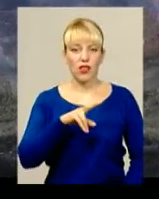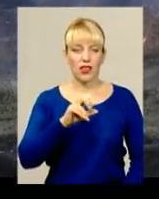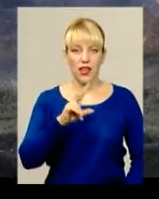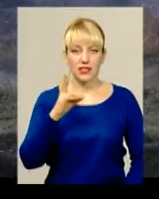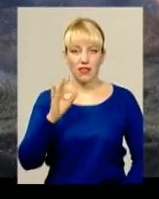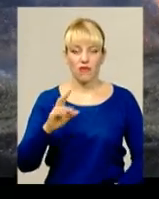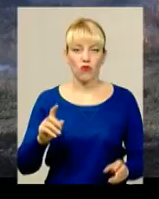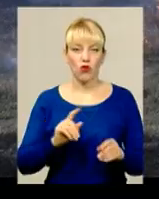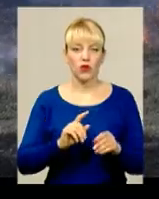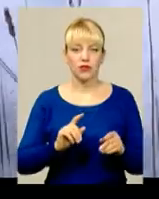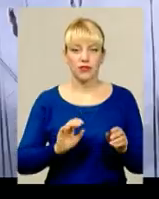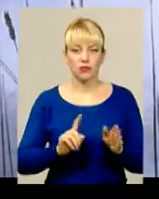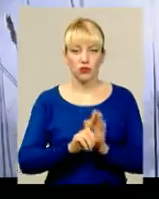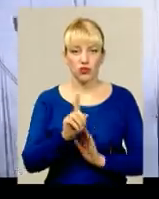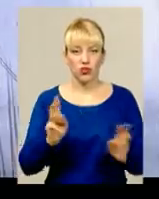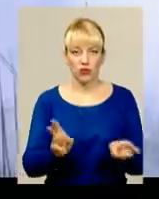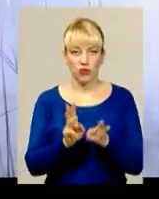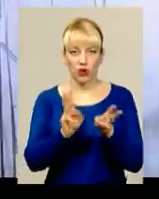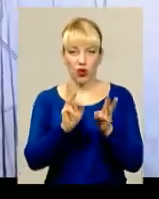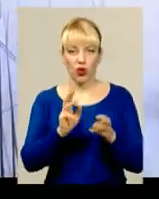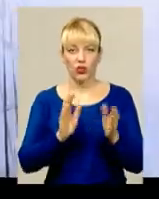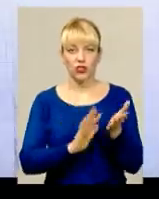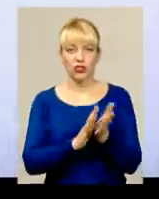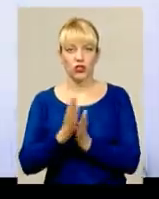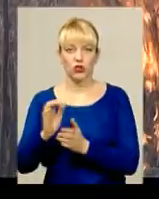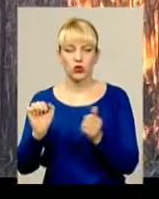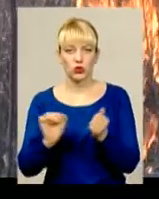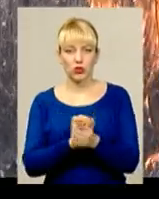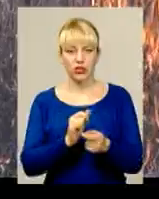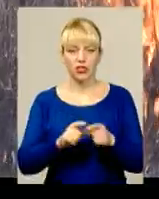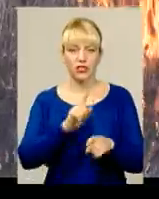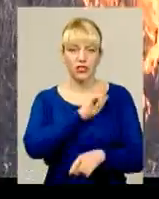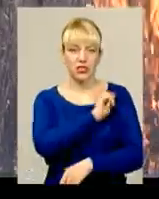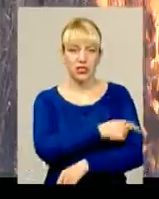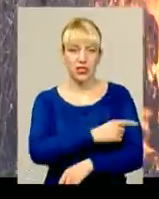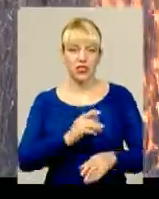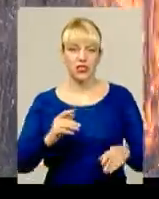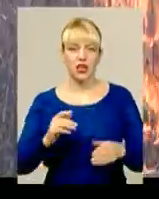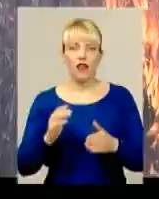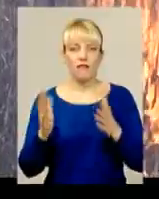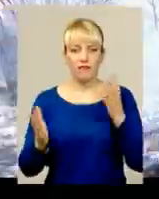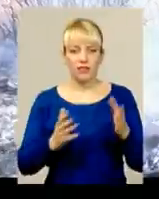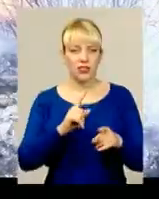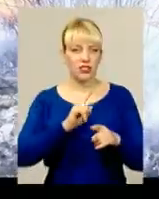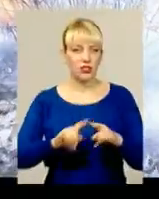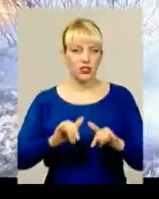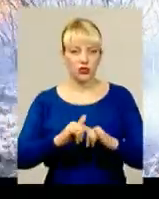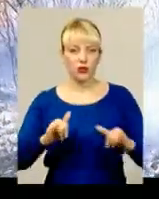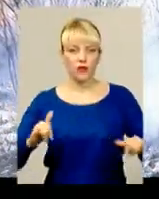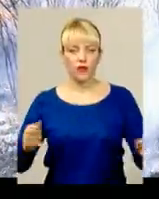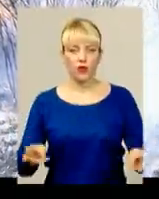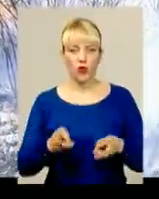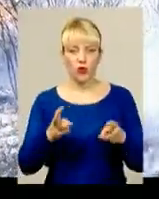зайнявся сухостій площею 3 гектари. Через сильний вітер вогонь швидко поширювався, однак рятувальникам вдалося